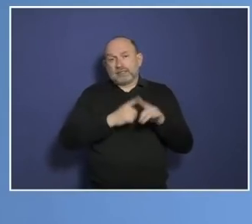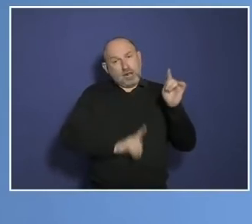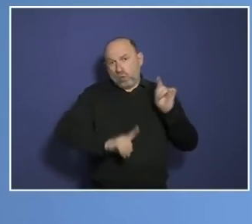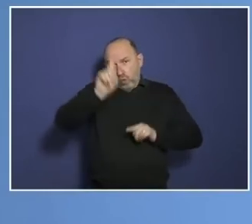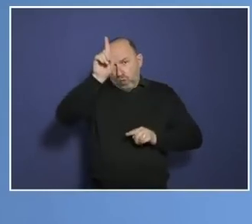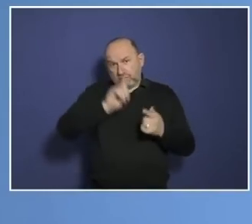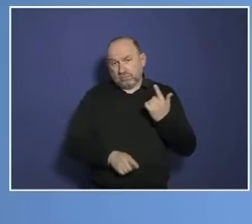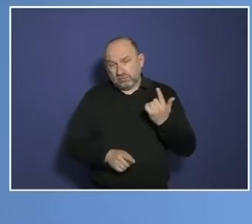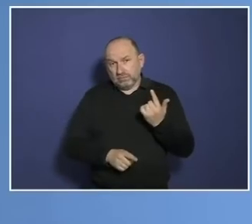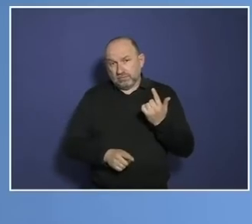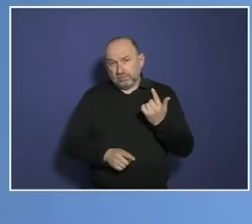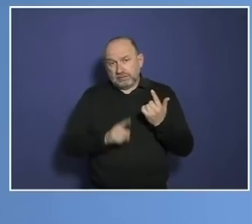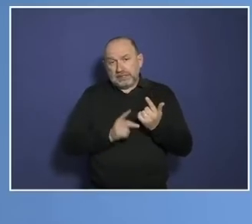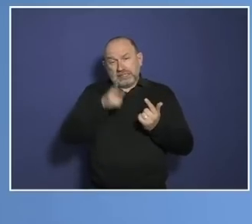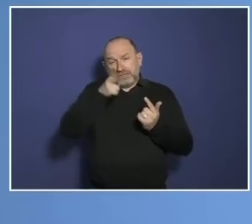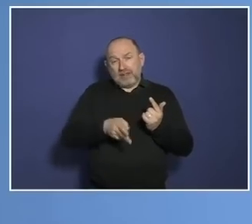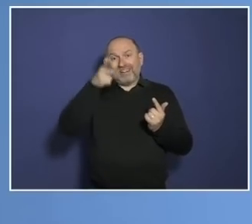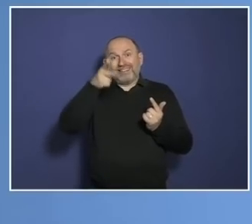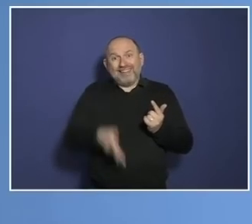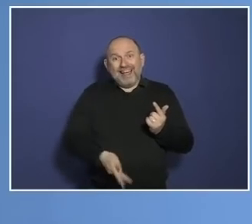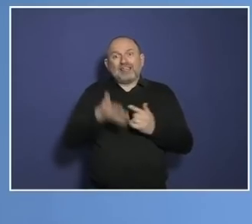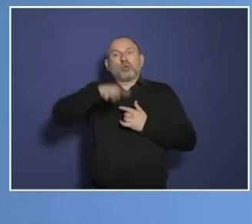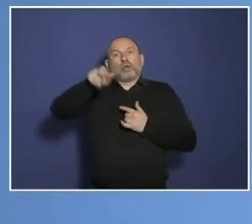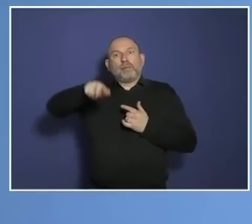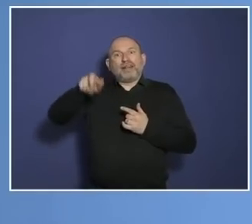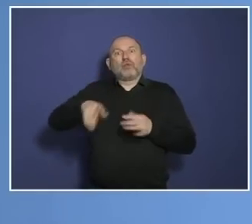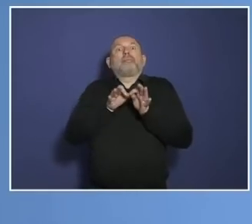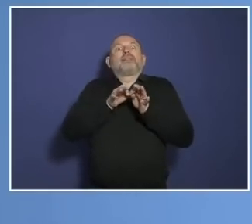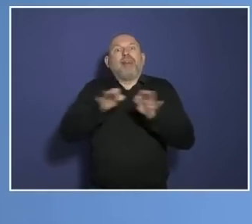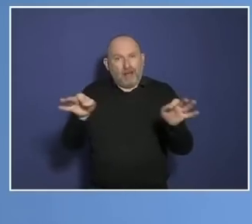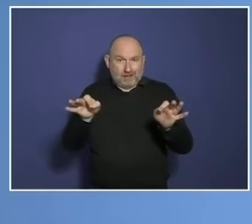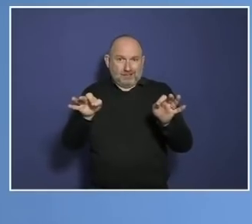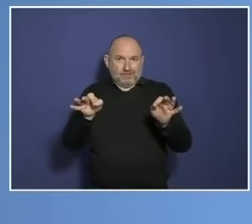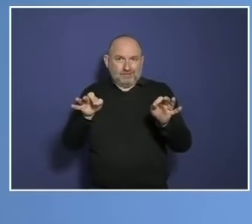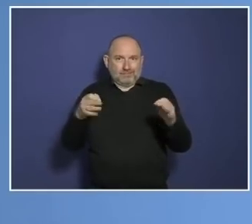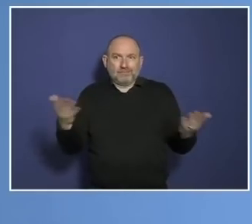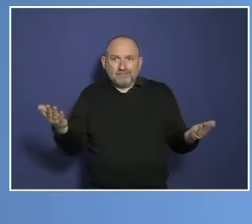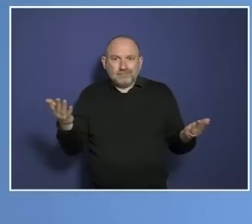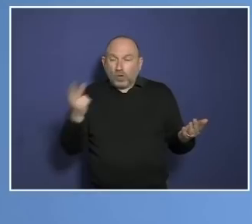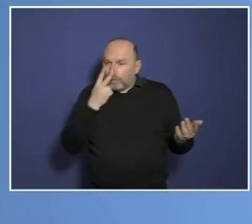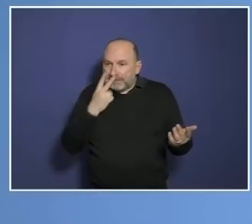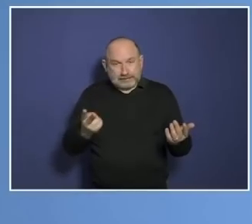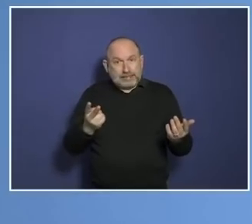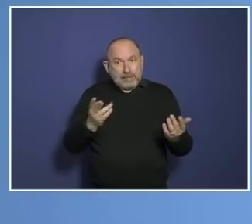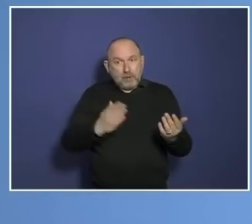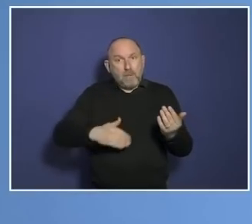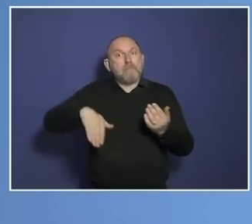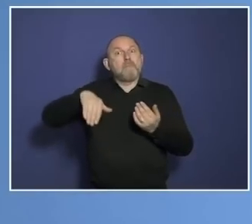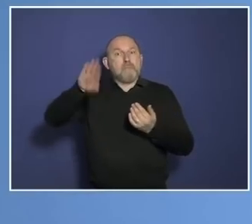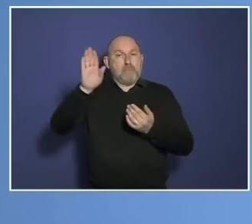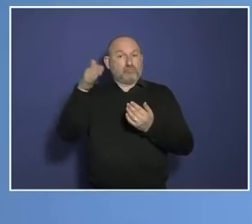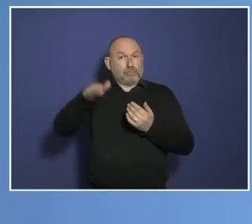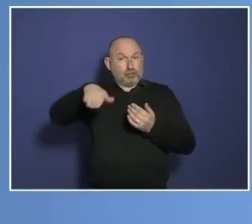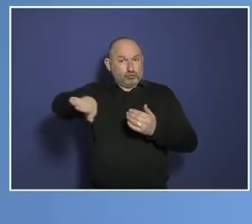selbst in Spanien. Da sagt man, es ist wie eine Grippe und wir können hier keine weiteren Lockerungen mehr durchsetzen. Herr Minister, auf welchem